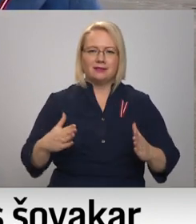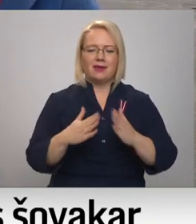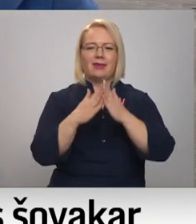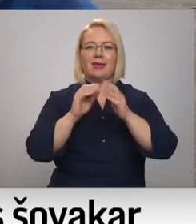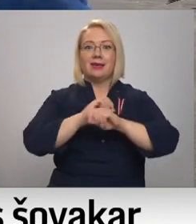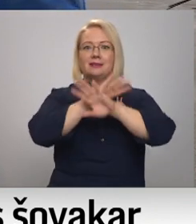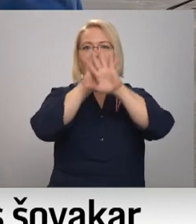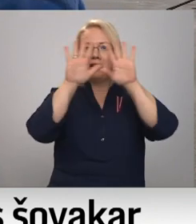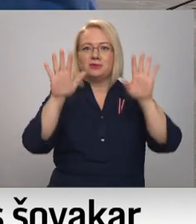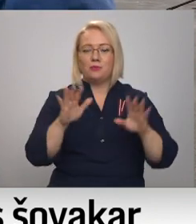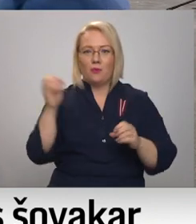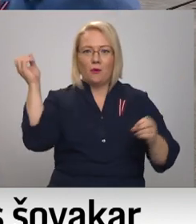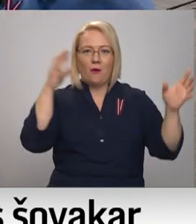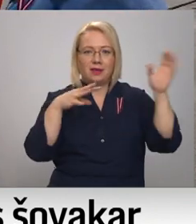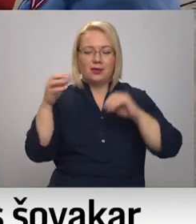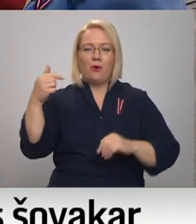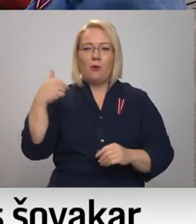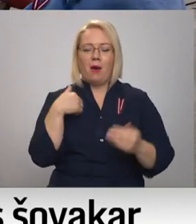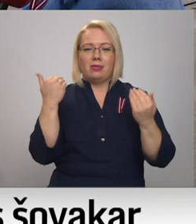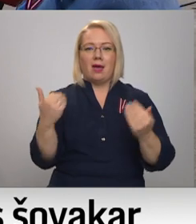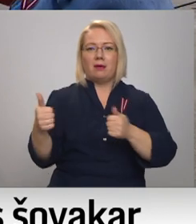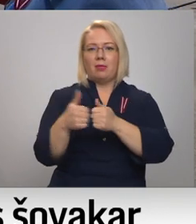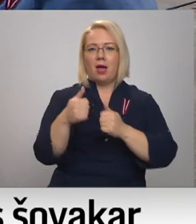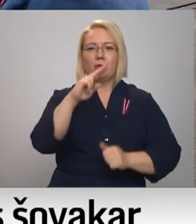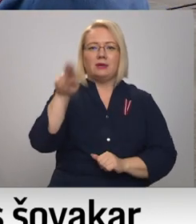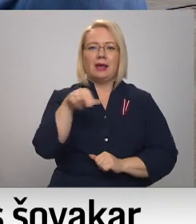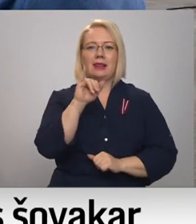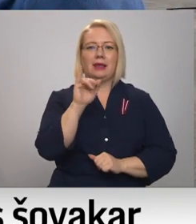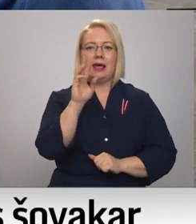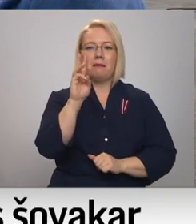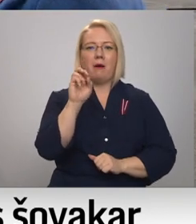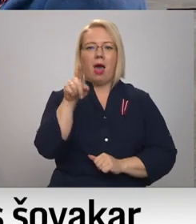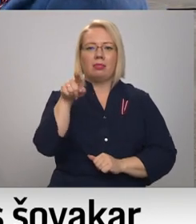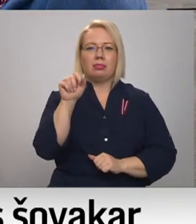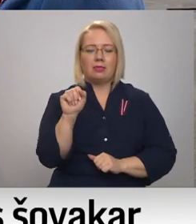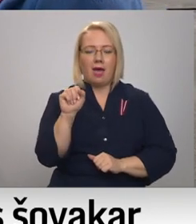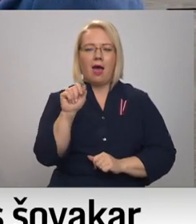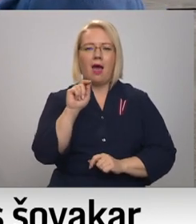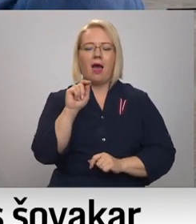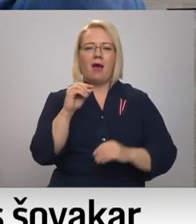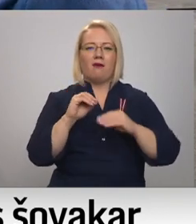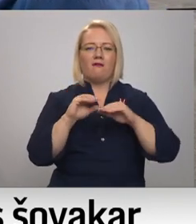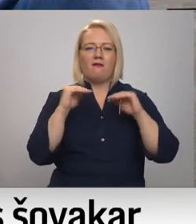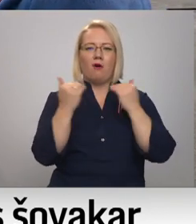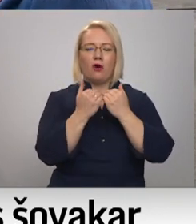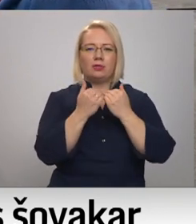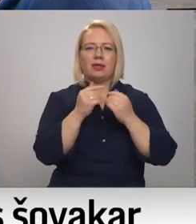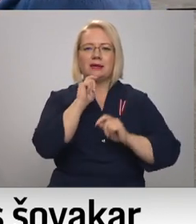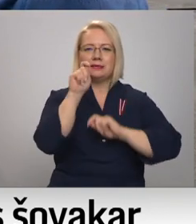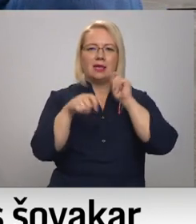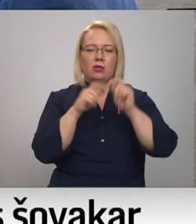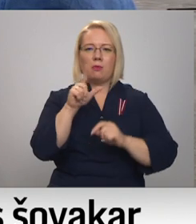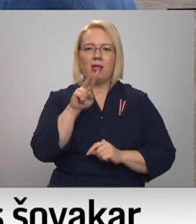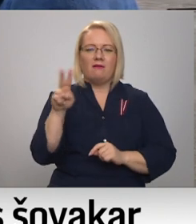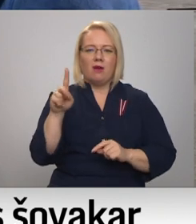izgaismots. Un šorīt man Blakus Rūta Dīmanta fonda ziedotu vadītāja un Raimonds Graube fonda namējas